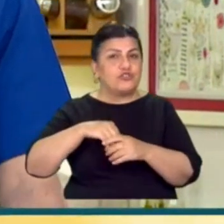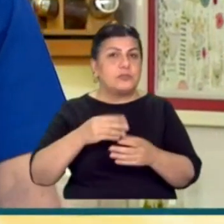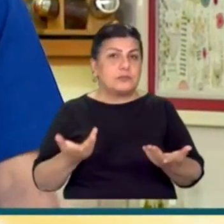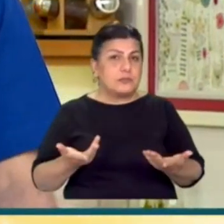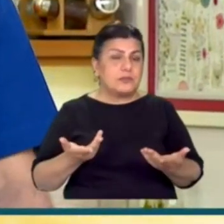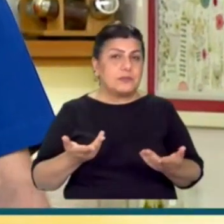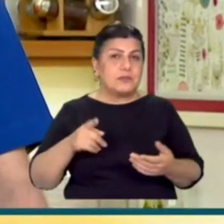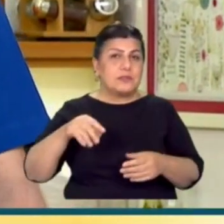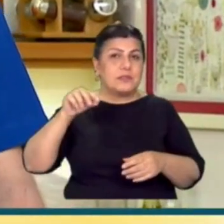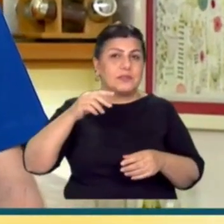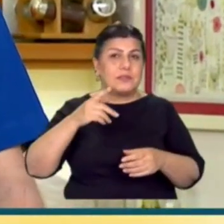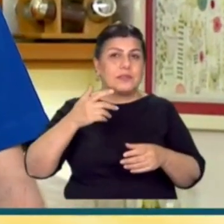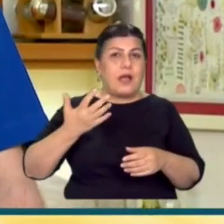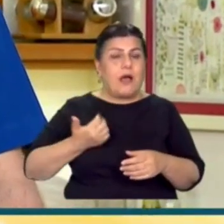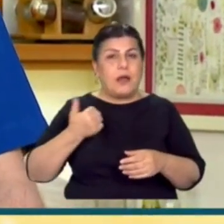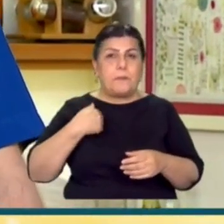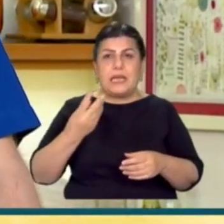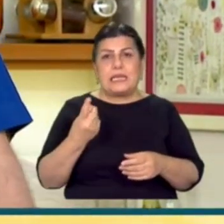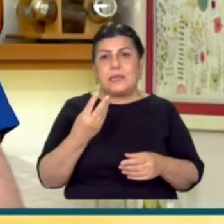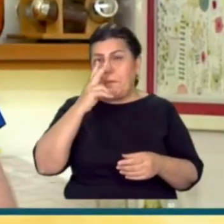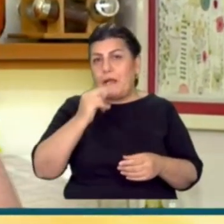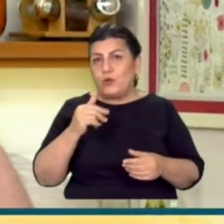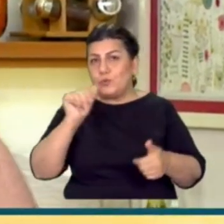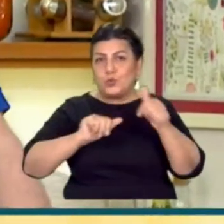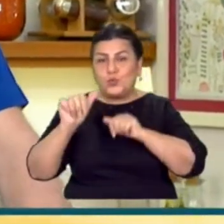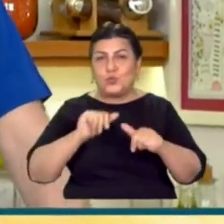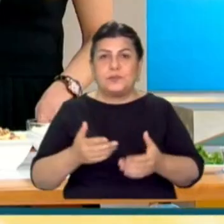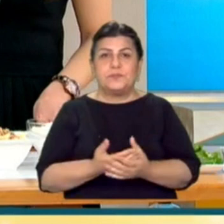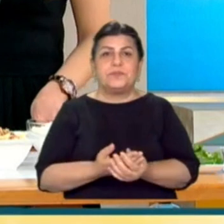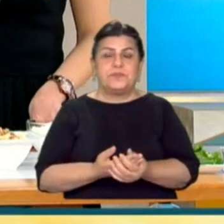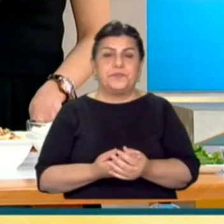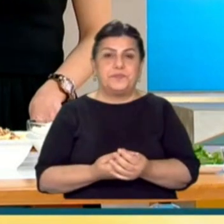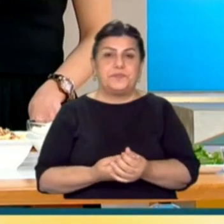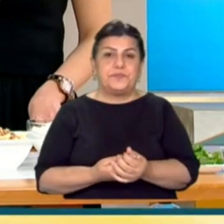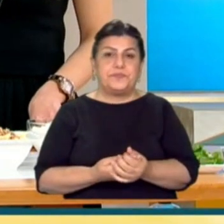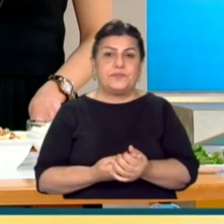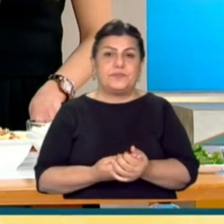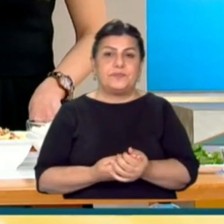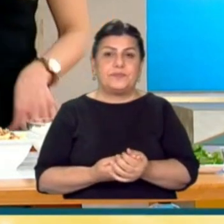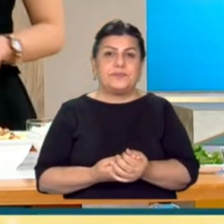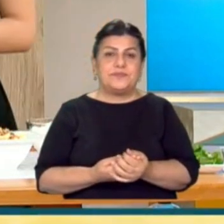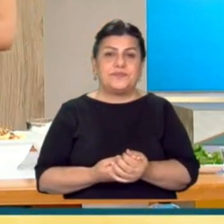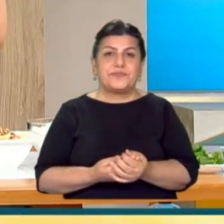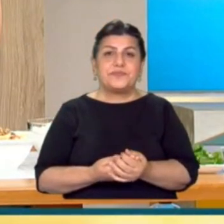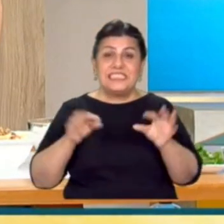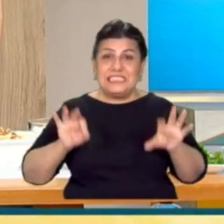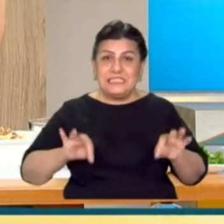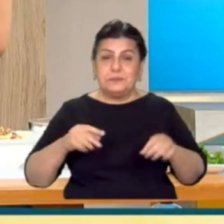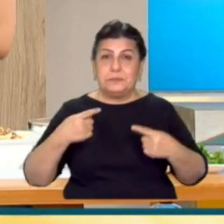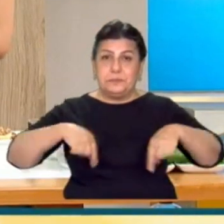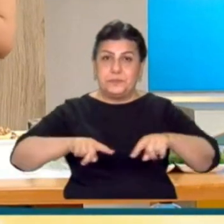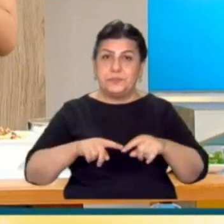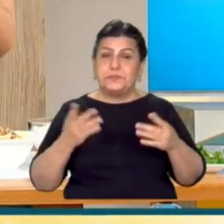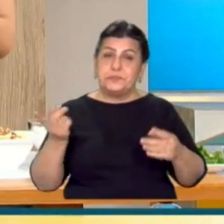ayranın probiyotik damlalar var böyle soğuk zinciri olan. Saşeler de var. Hangisini tercih ediyorsanız. İlave de anlatabilirler. İlave edilebilir. Şimdi bizim